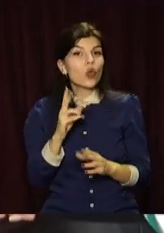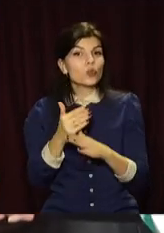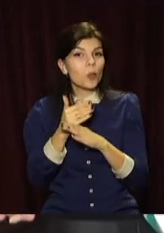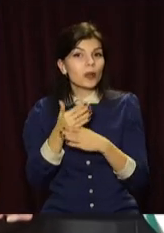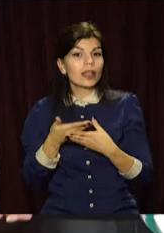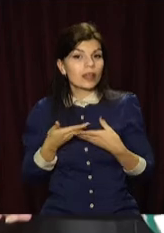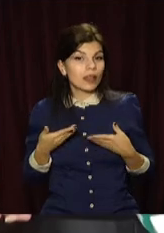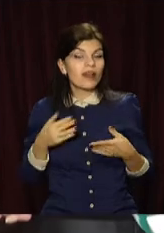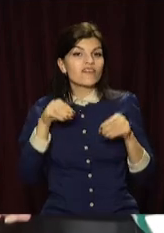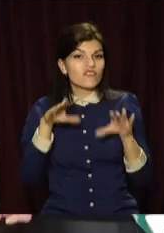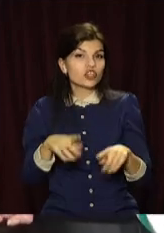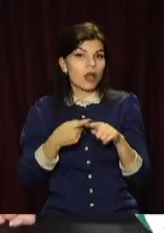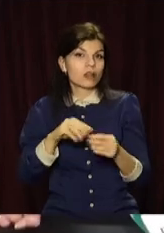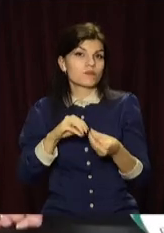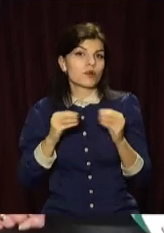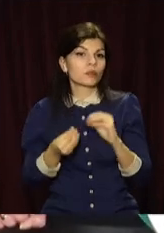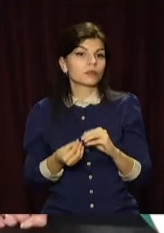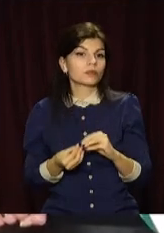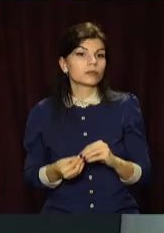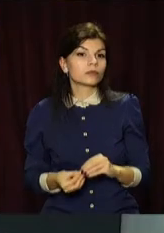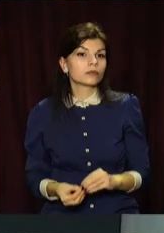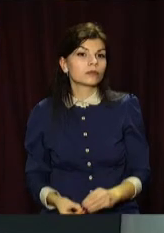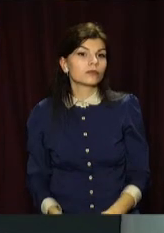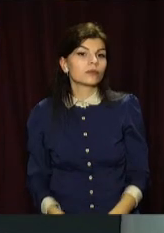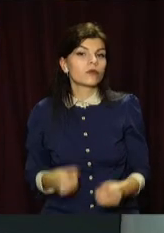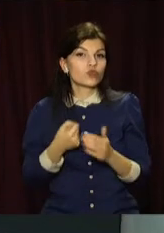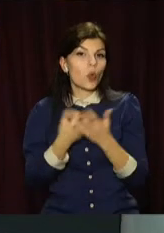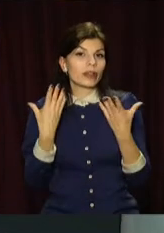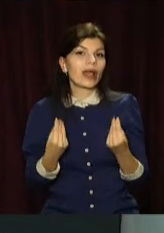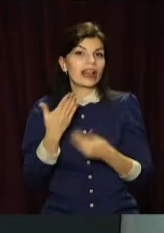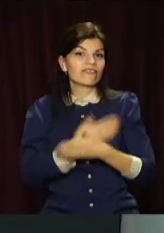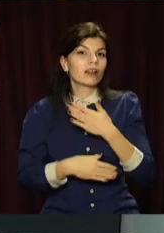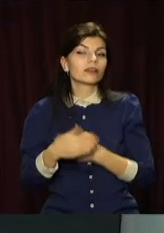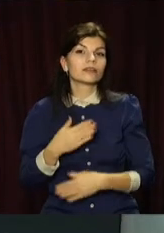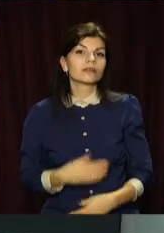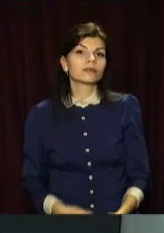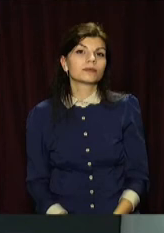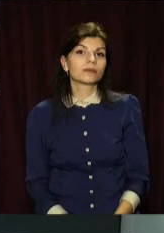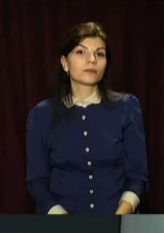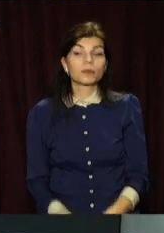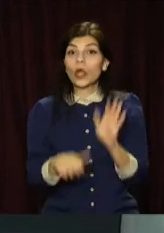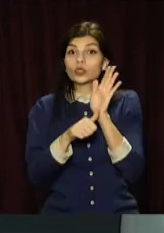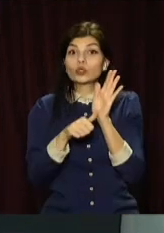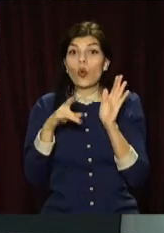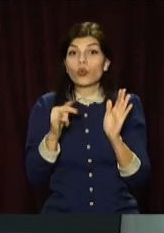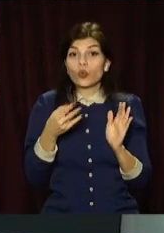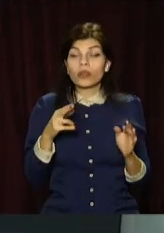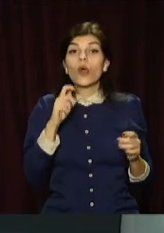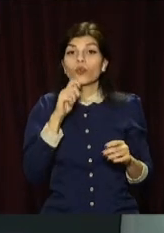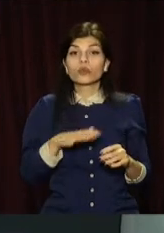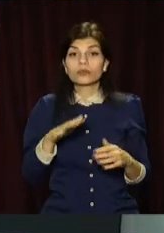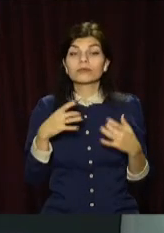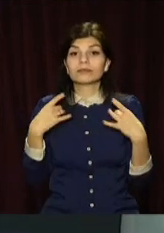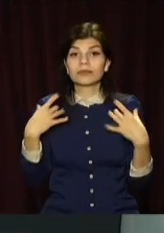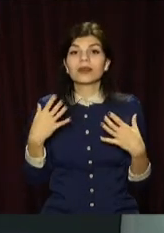нам вирішити цю проблему до дня інвалідації. 6 грудня Україна святкувала